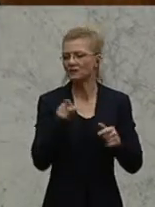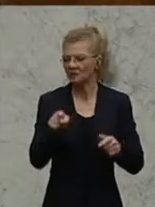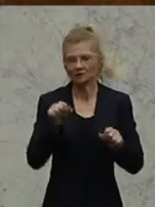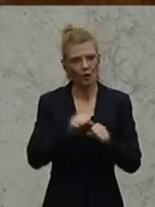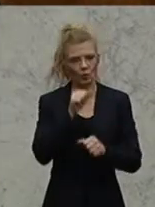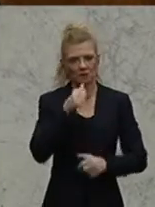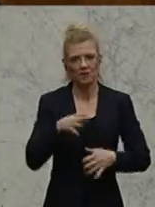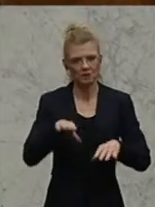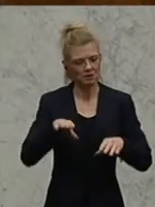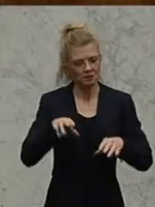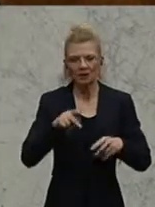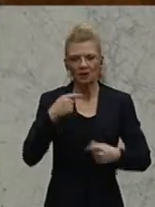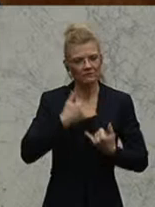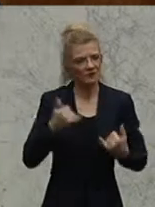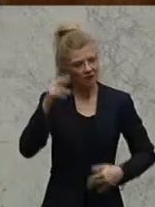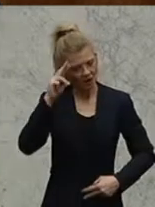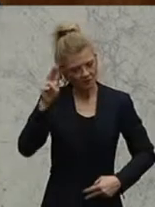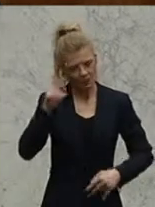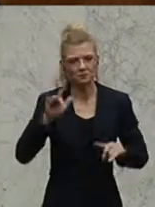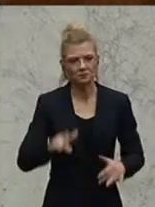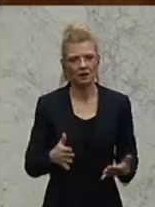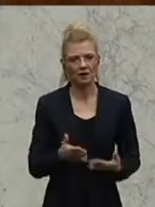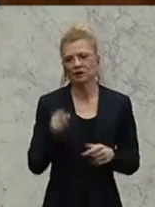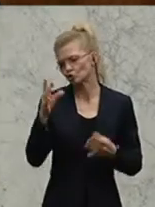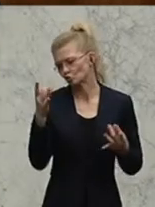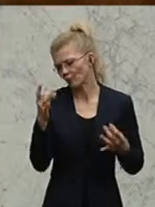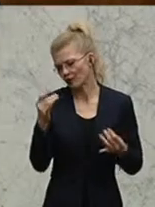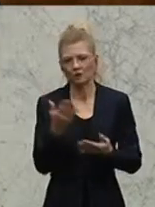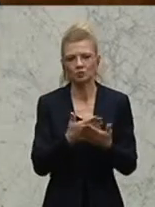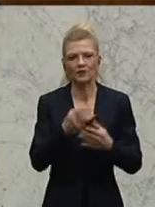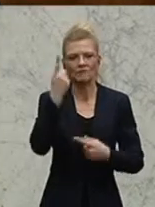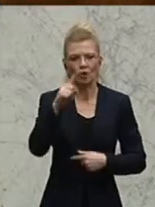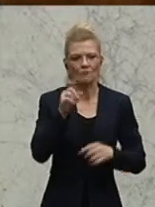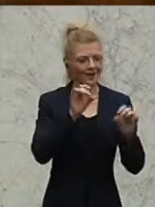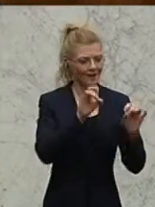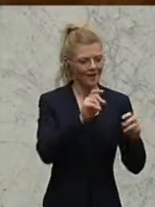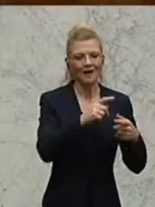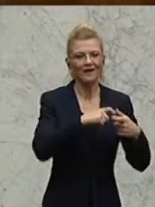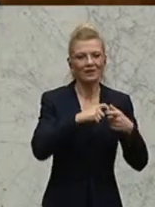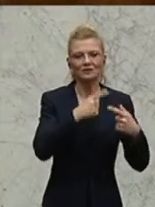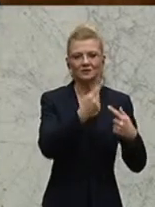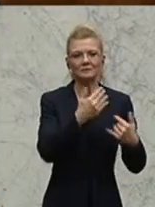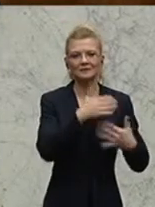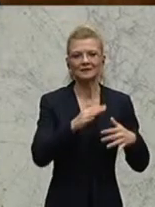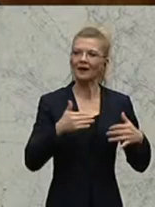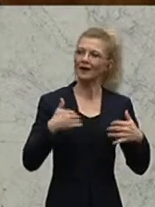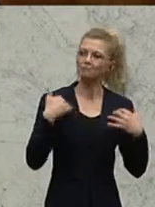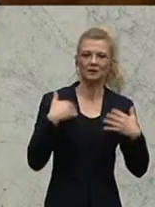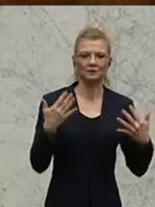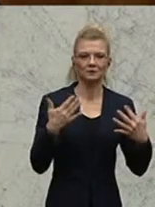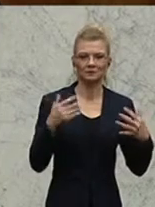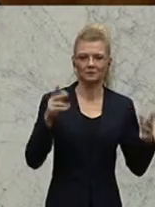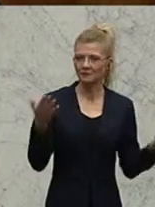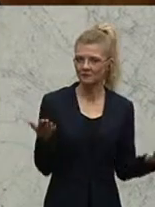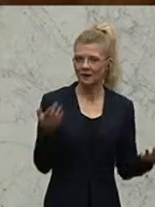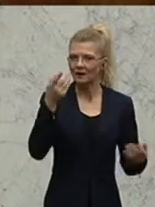Auch dazu wird zu wenig ausgebildet. Auch weil die Lehrergewerkschaft damit sehr happy ist, sage ich jetzt einmal, dass es hier keine Führungskraft gibt.